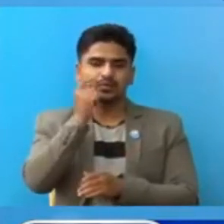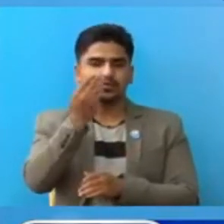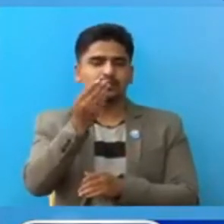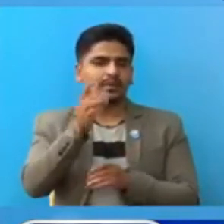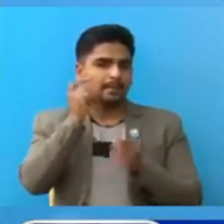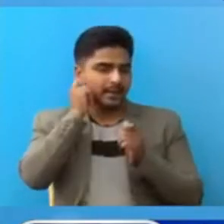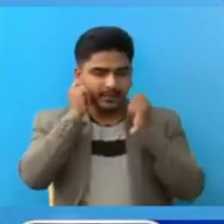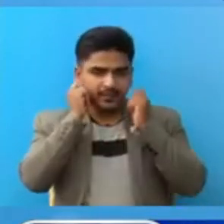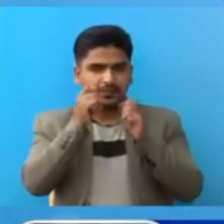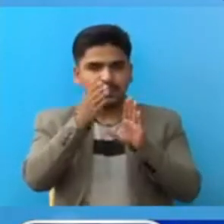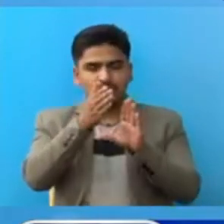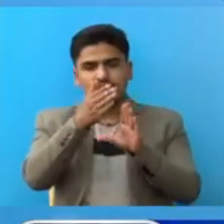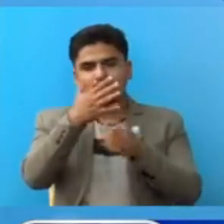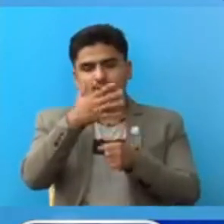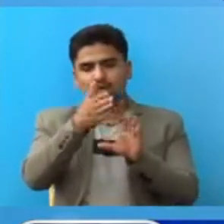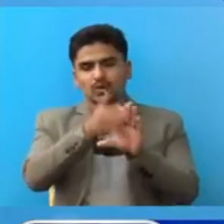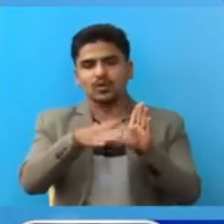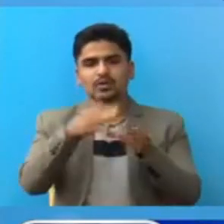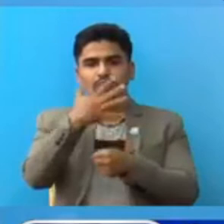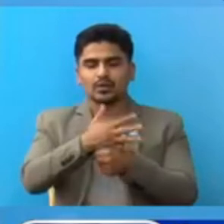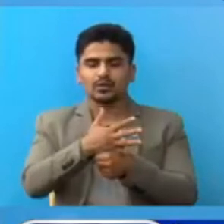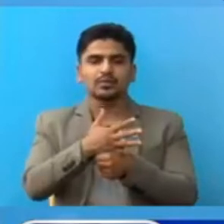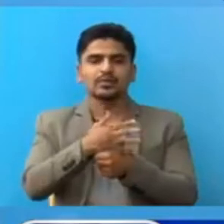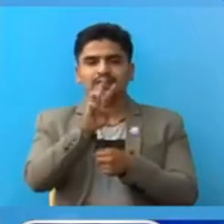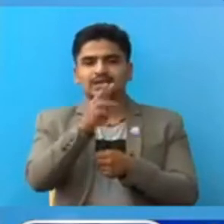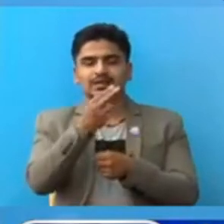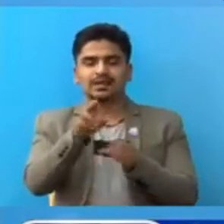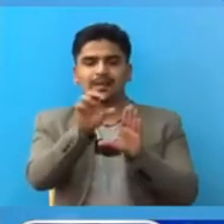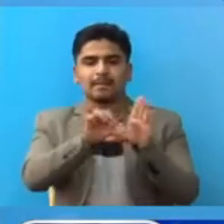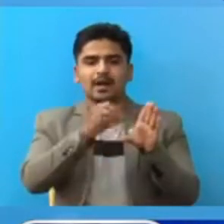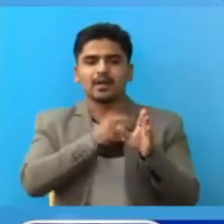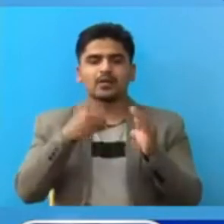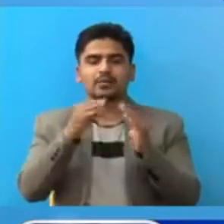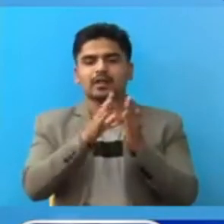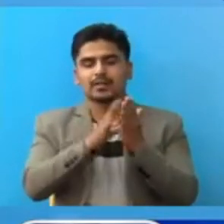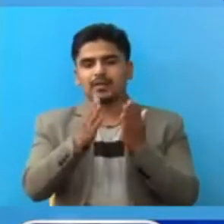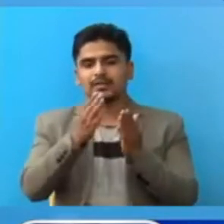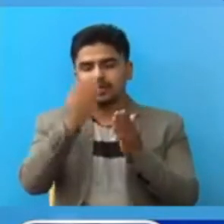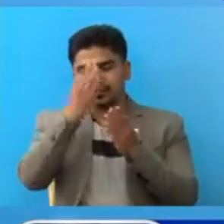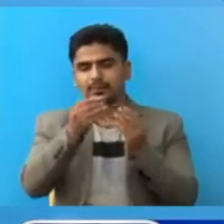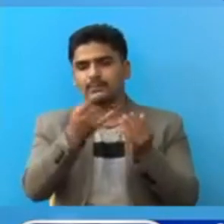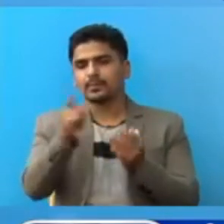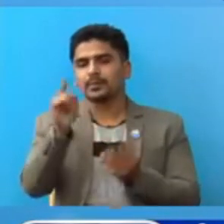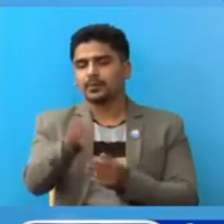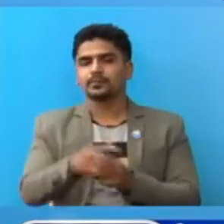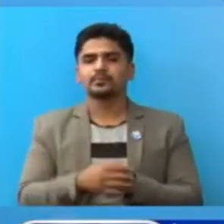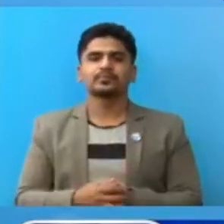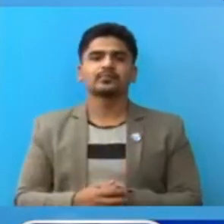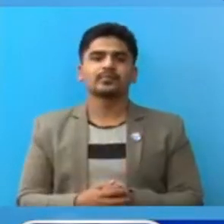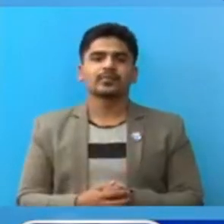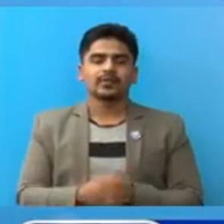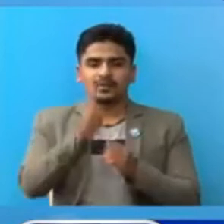नोला ललीटपुर रा भक्तपुर को तीन जना चे पाटन अस्पताल बाट डिश्चाज उनवाई को एस्ता इगरी